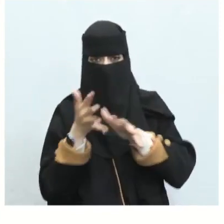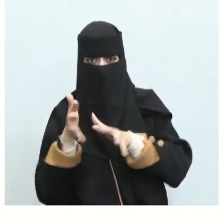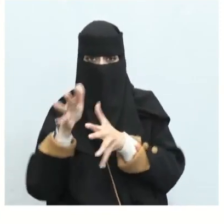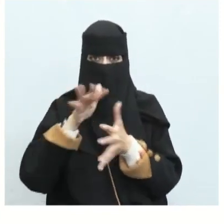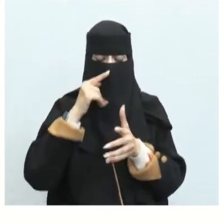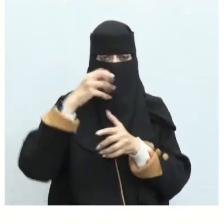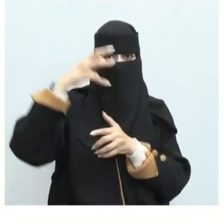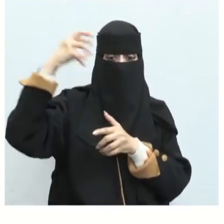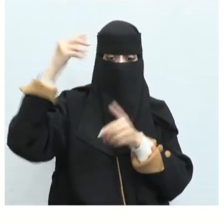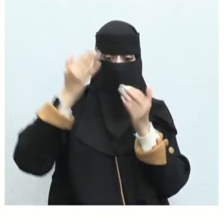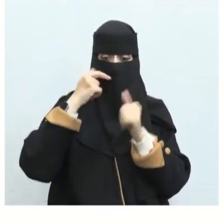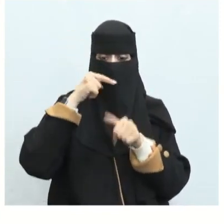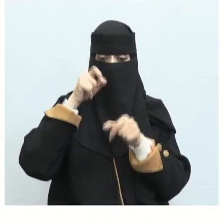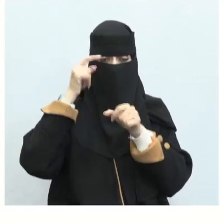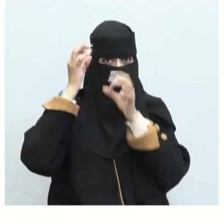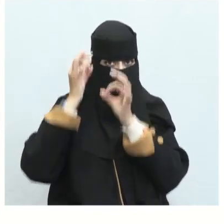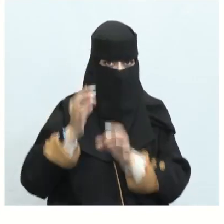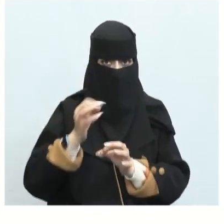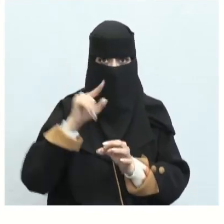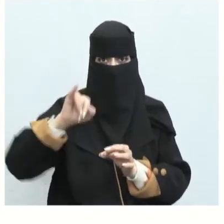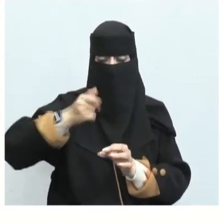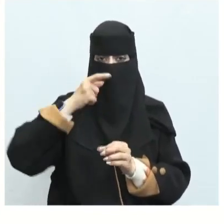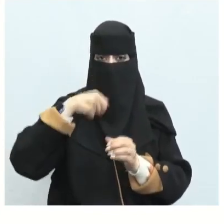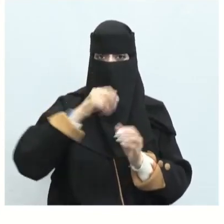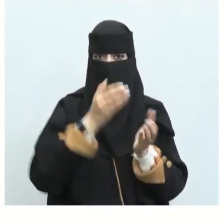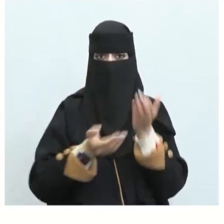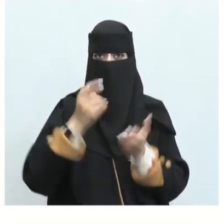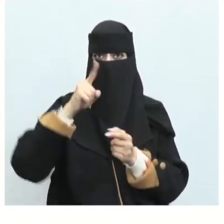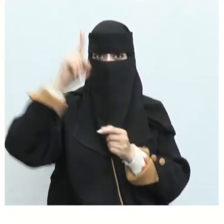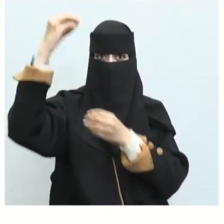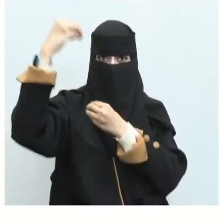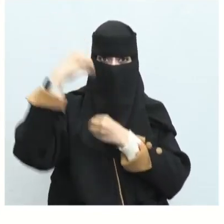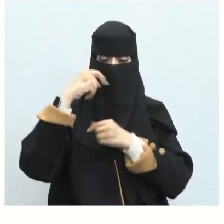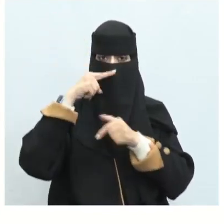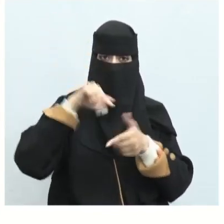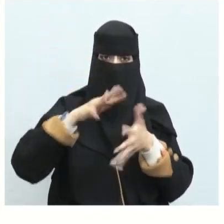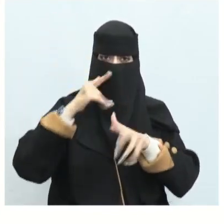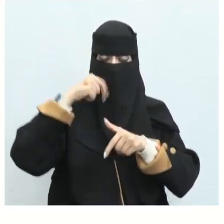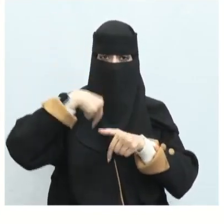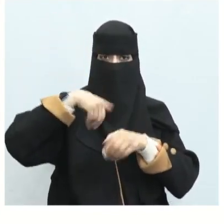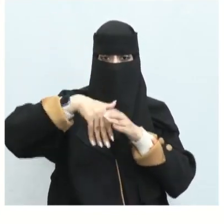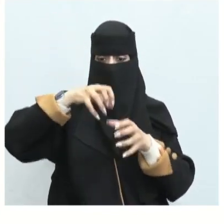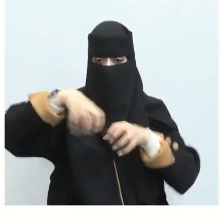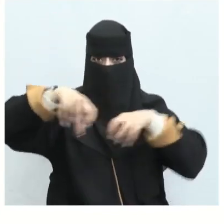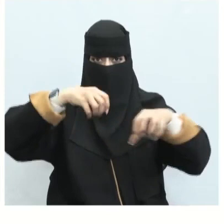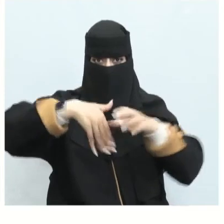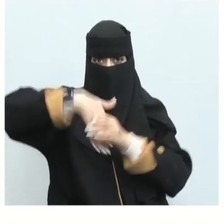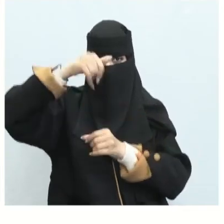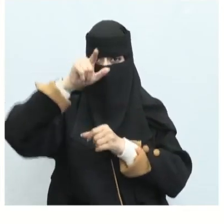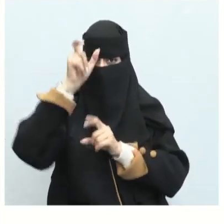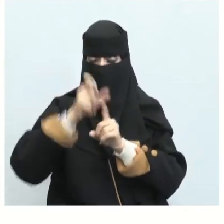أحلامها فاقنع بما قسم المليك فإنما قسم الخلائق بيننا